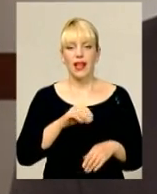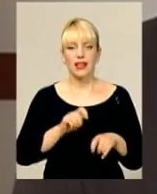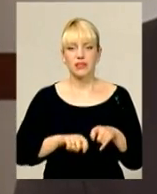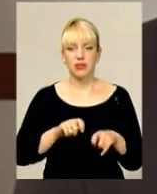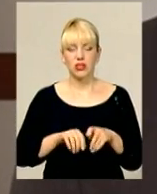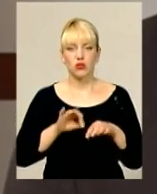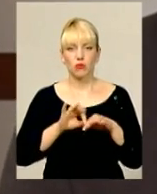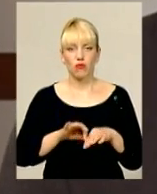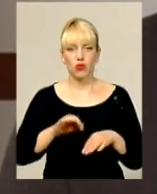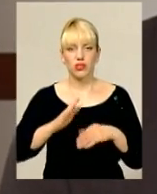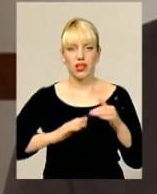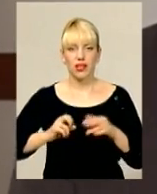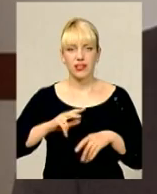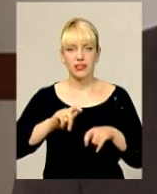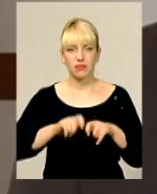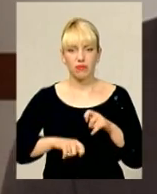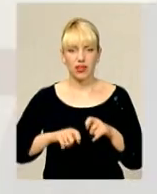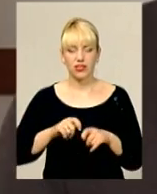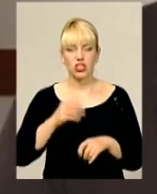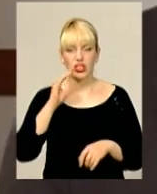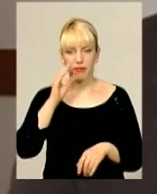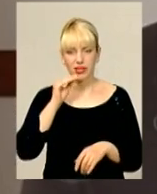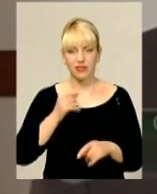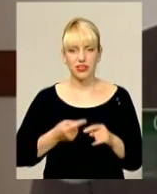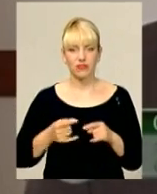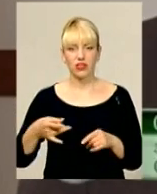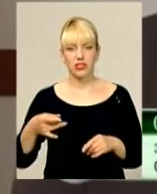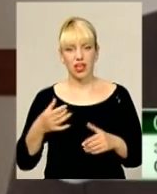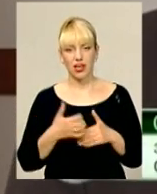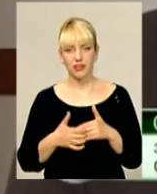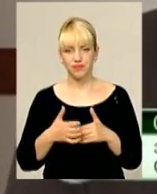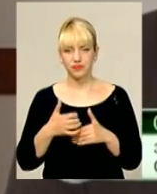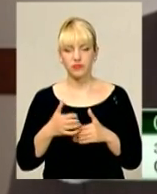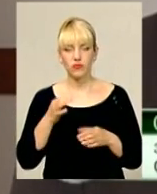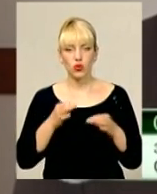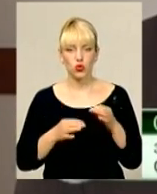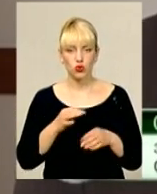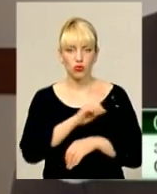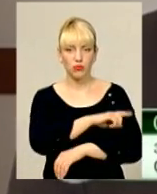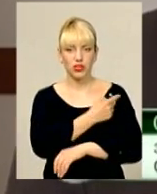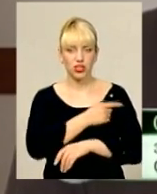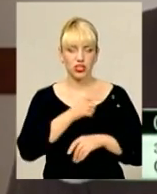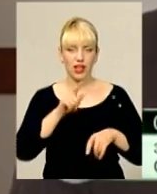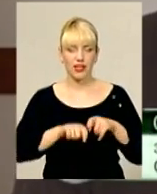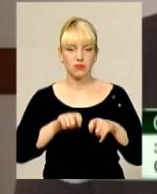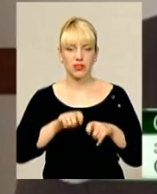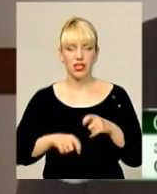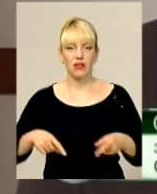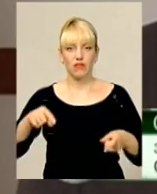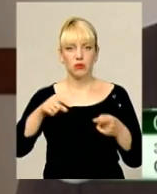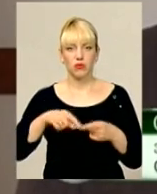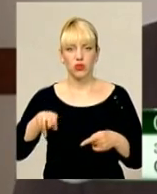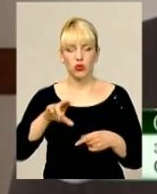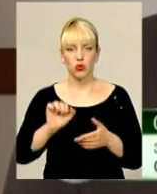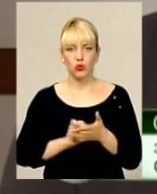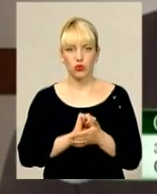експерт Шепетівського міжрайонного бюро СМЕ. Всередньо судово-медична експертиза відповідно до документів Міністерства охорони